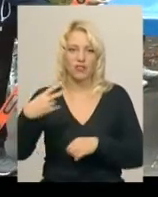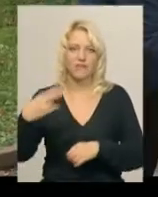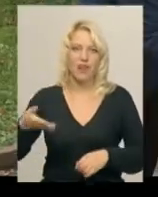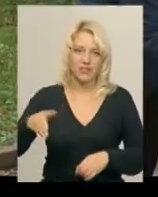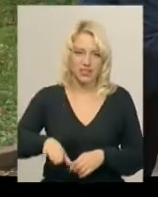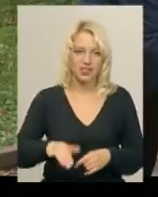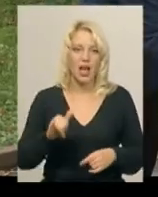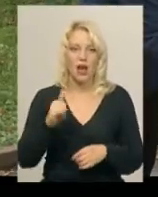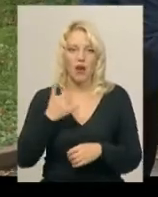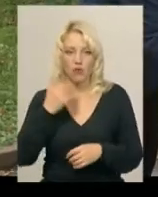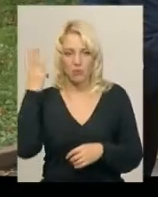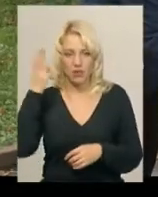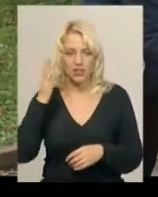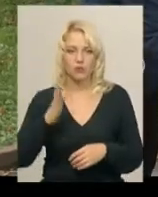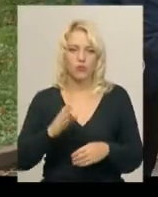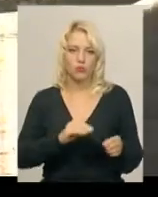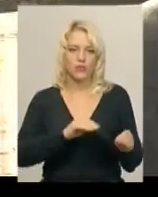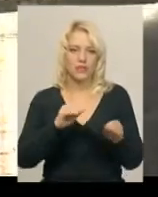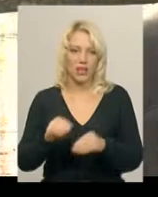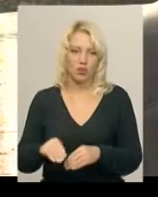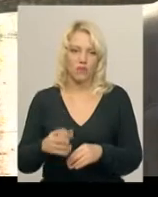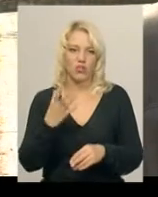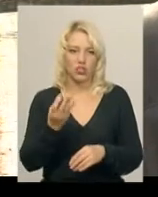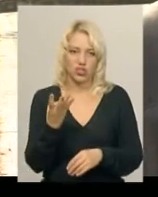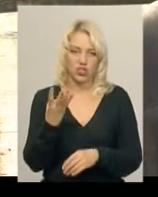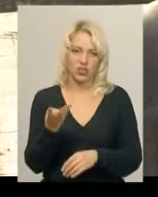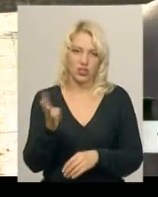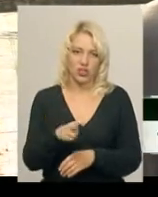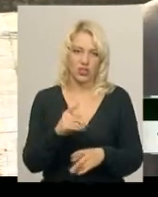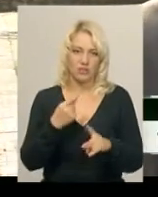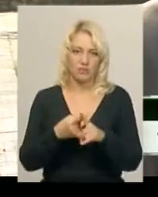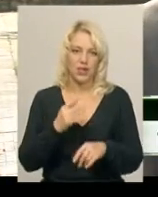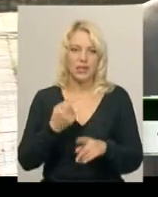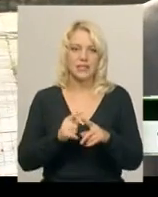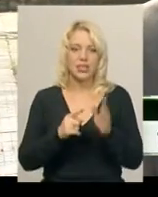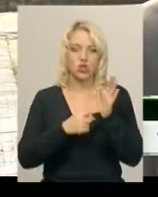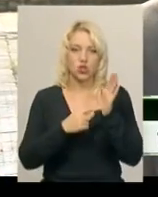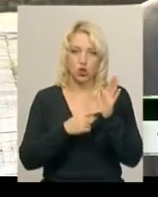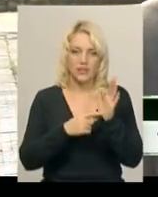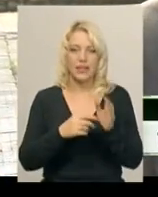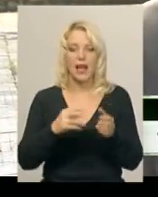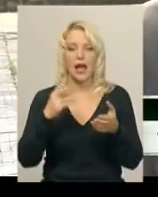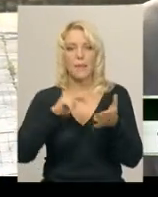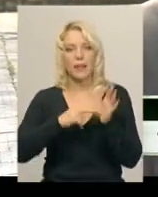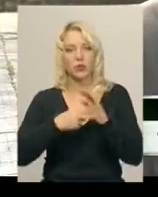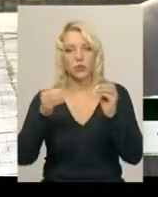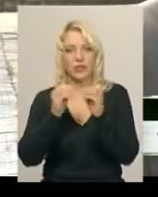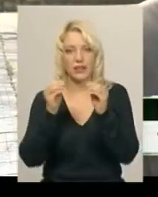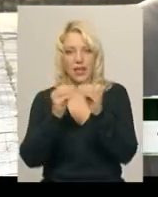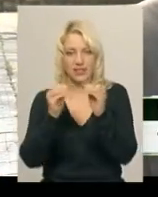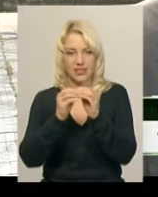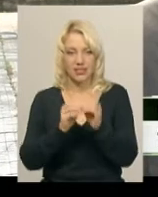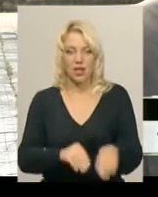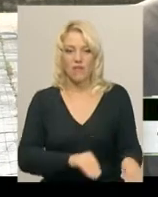жовтня у Хмельницькому встановлять ще чотири столи. Наразі це шостий стіл з десяти запланованих. Встановлені